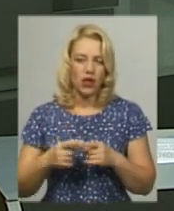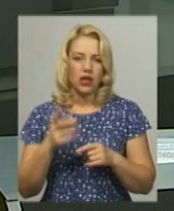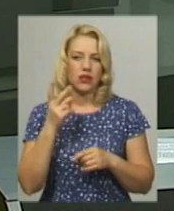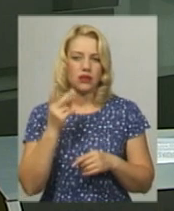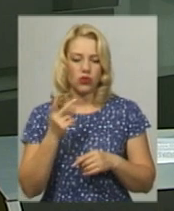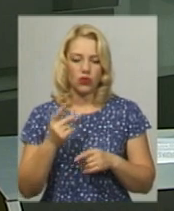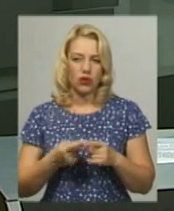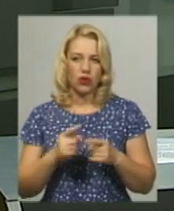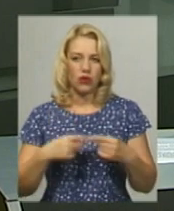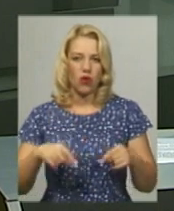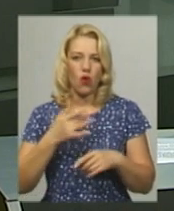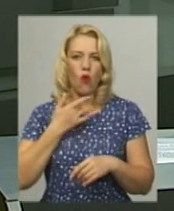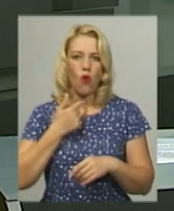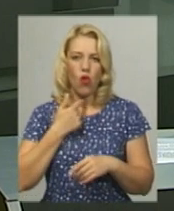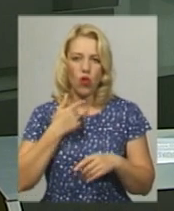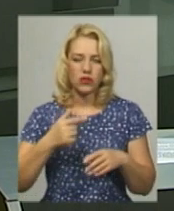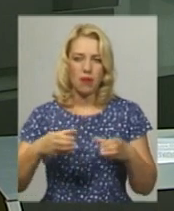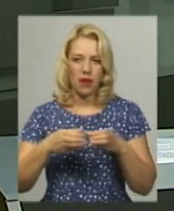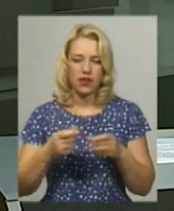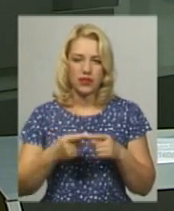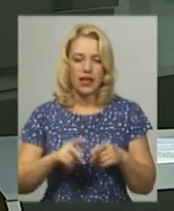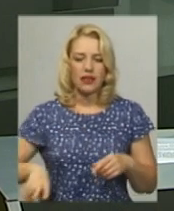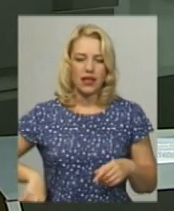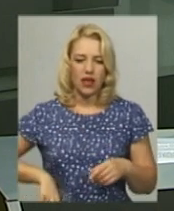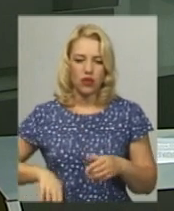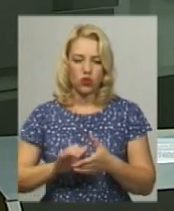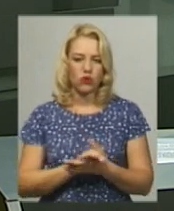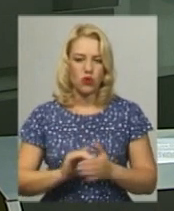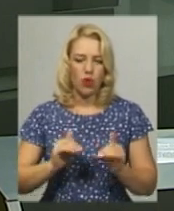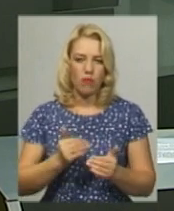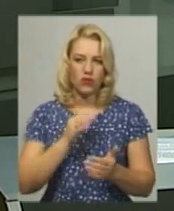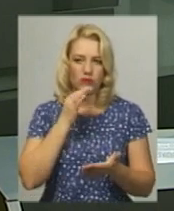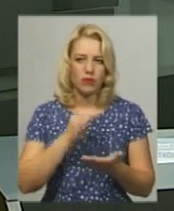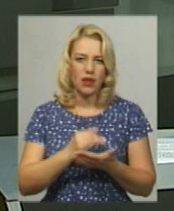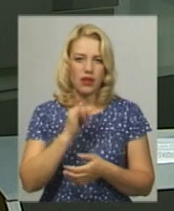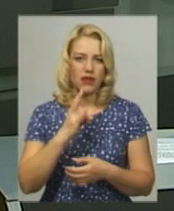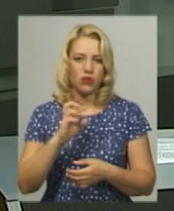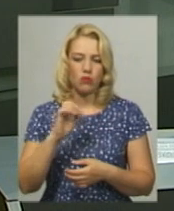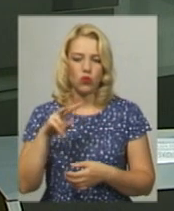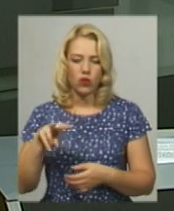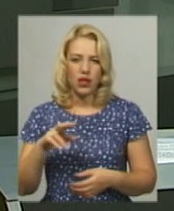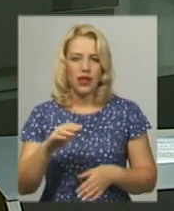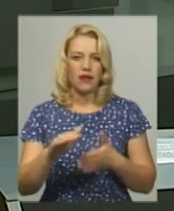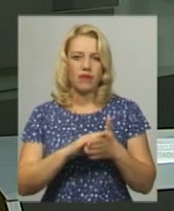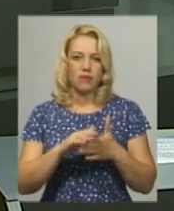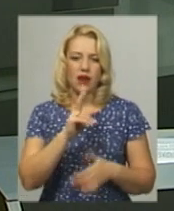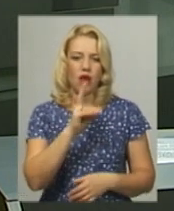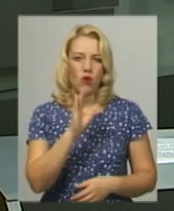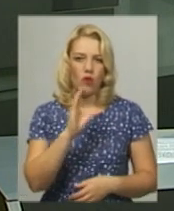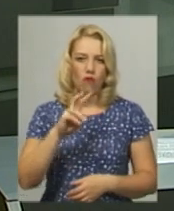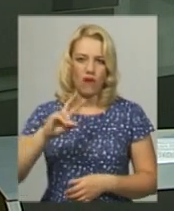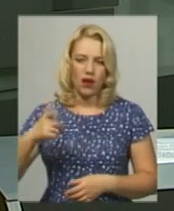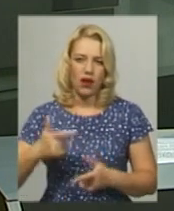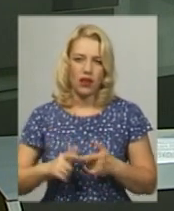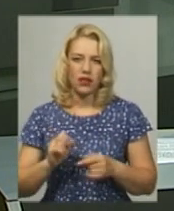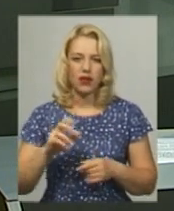«Голос» до парламенту йде директорка товариства з обмеженою відповідальністю компанії «Інвол» Аліна Коваль та керівник Хмельницької міської